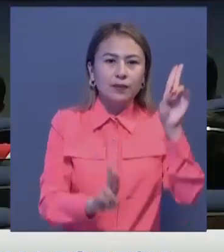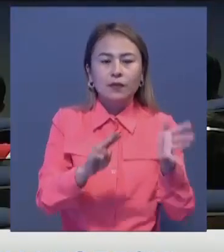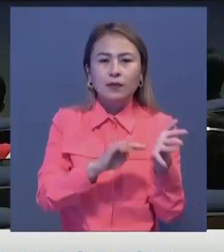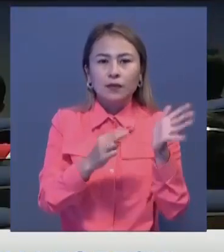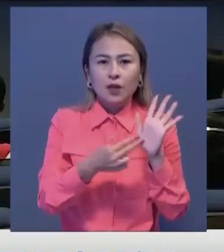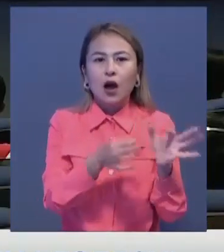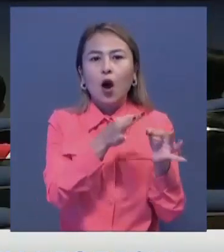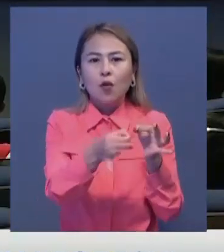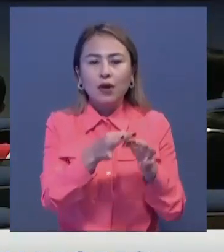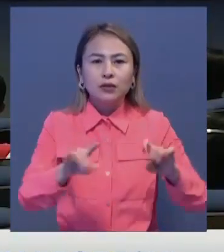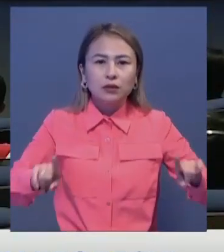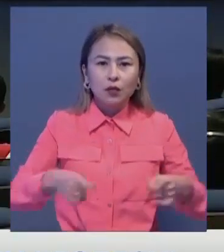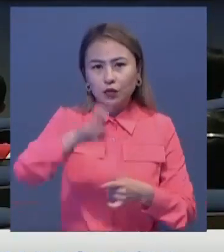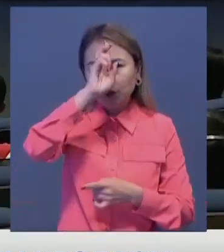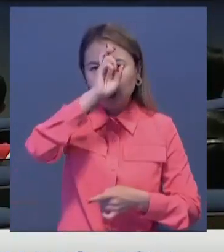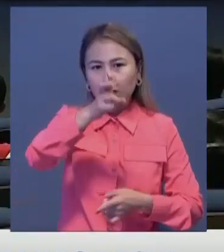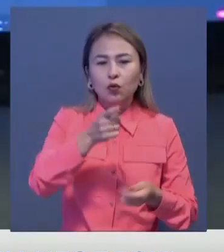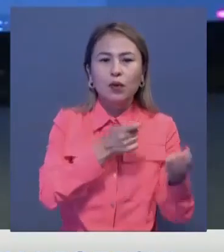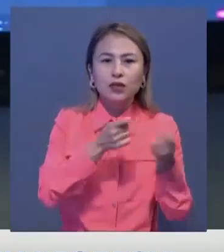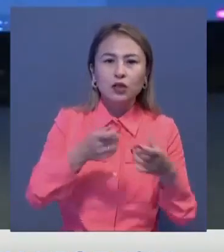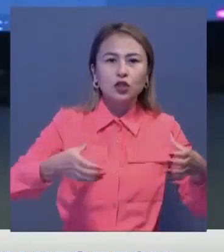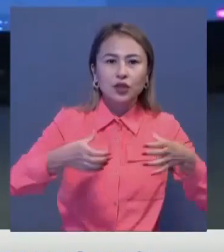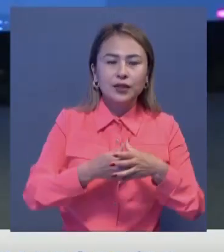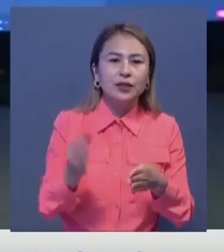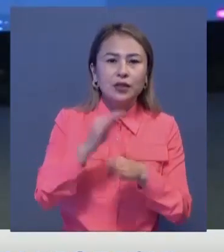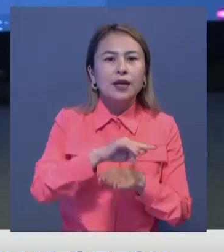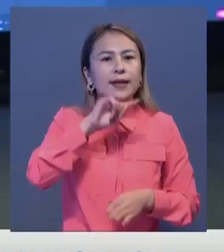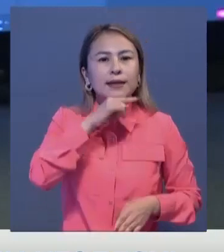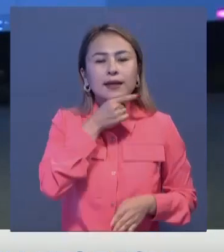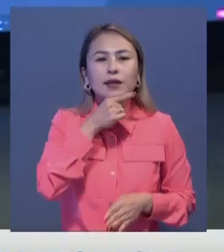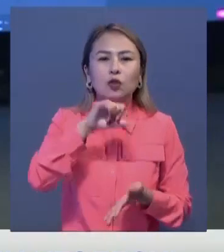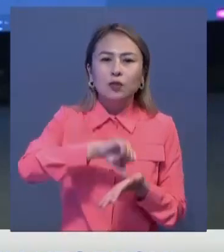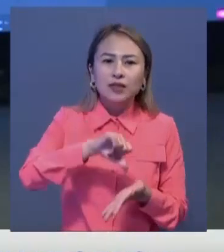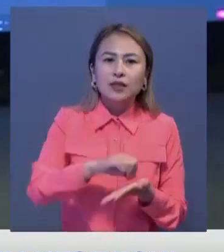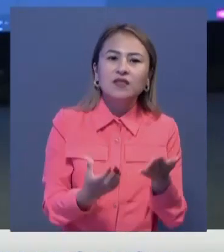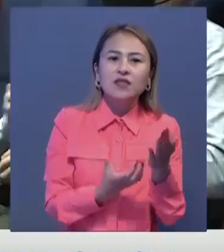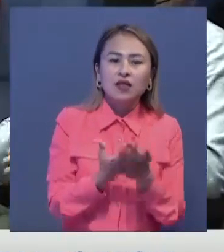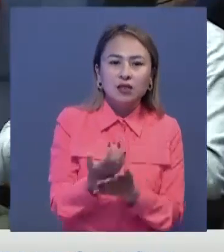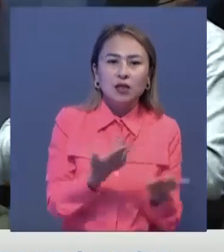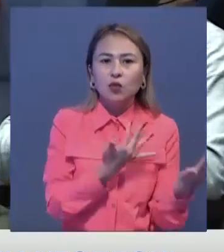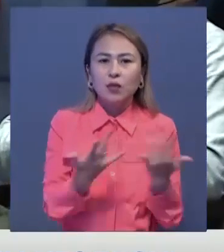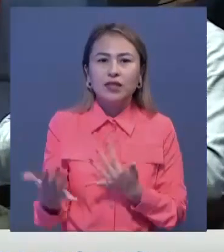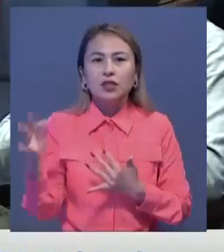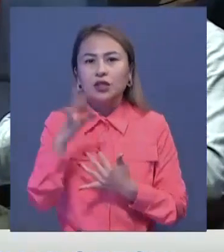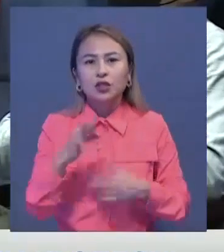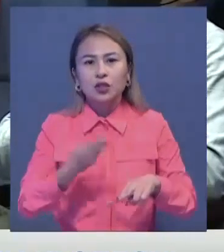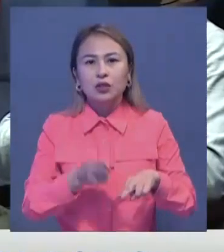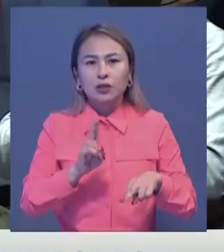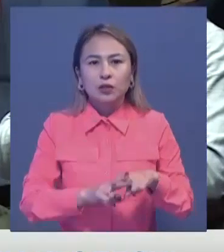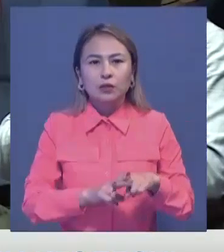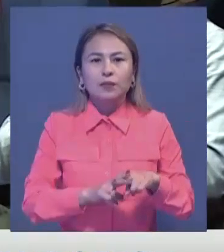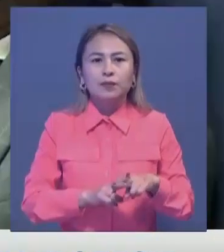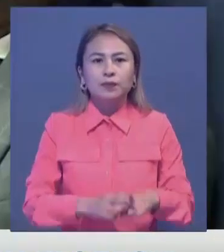стратегиялық жоспарлау, аумақтық дамыту, мемлекеттік басқару жүйесі және ел экономикасына инвестиция тарту тәсілдерін